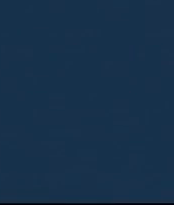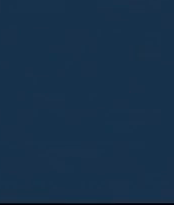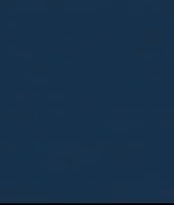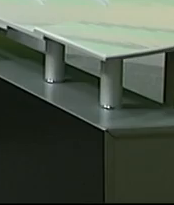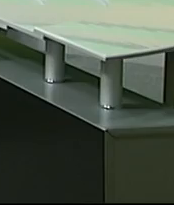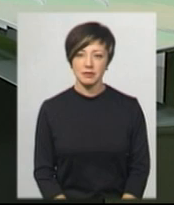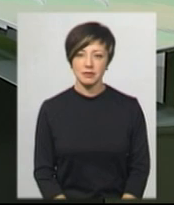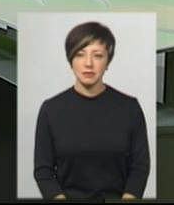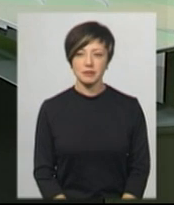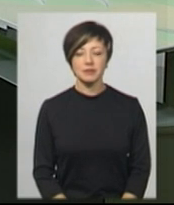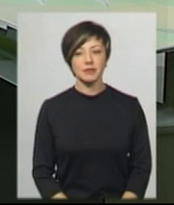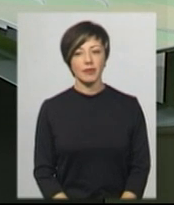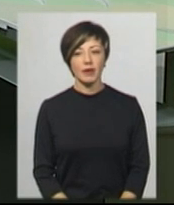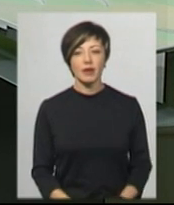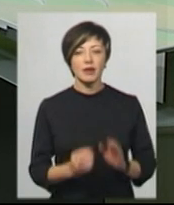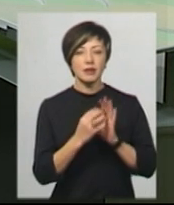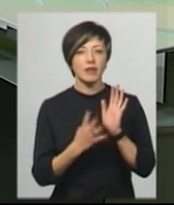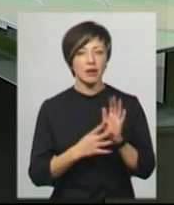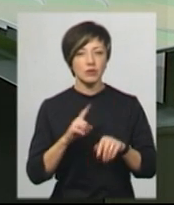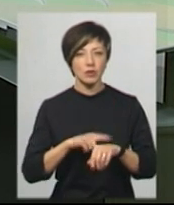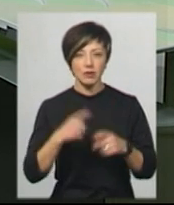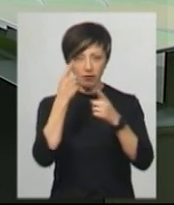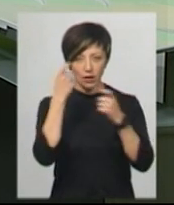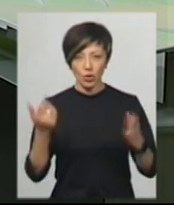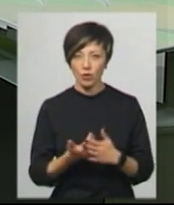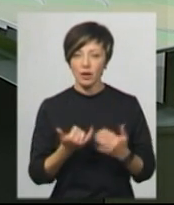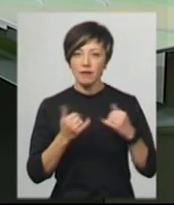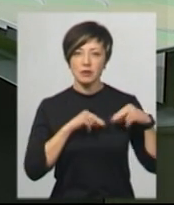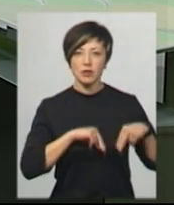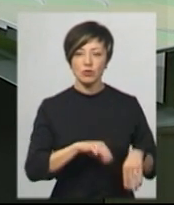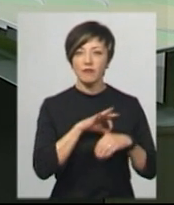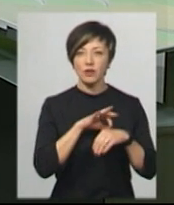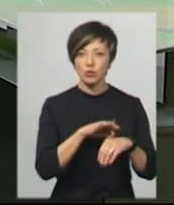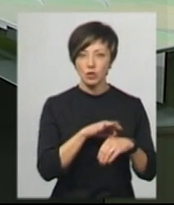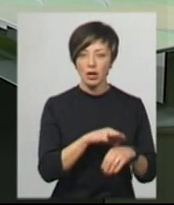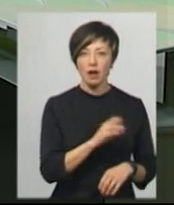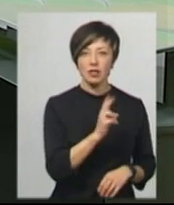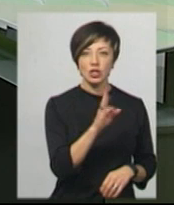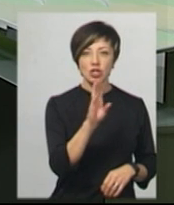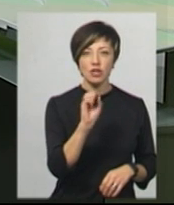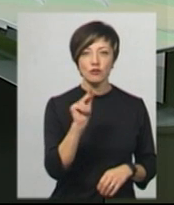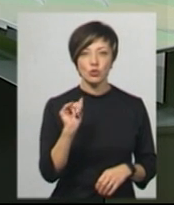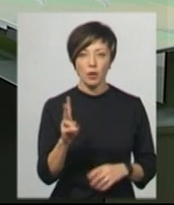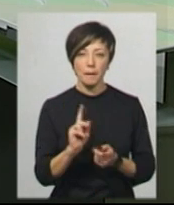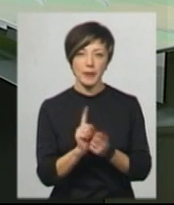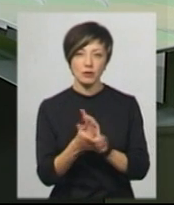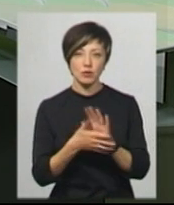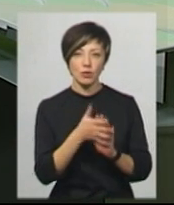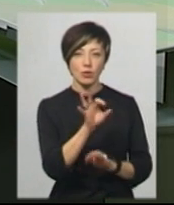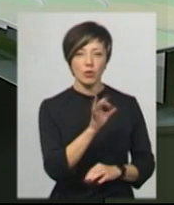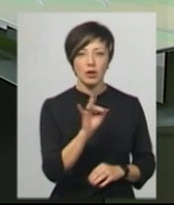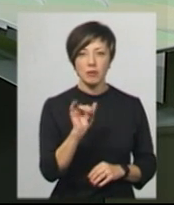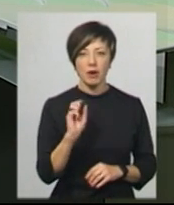Музика Дев'ятнадцята на годинику в ефірі новини. У студії для вас працюють ведуча Катерина Шевчук, на жест умов